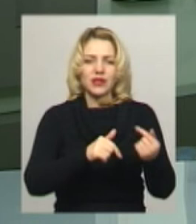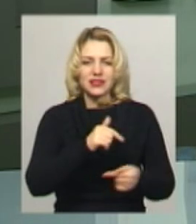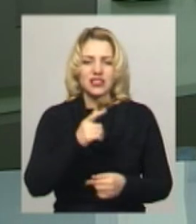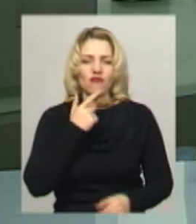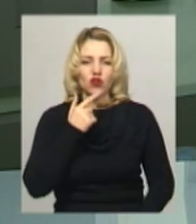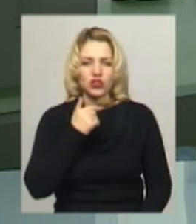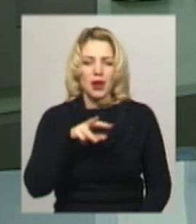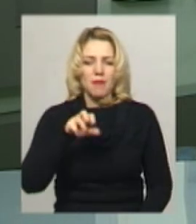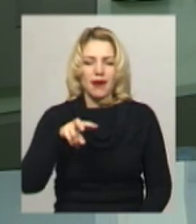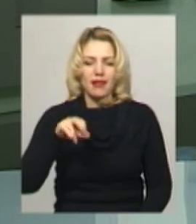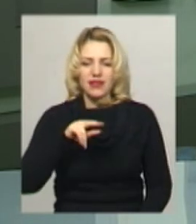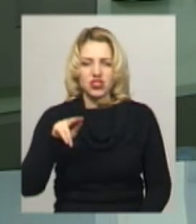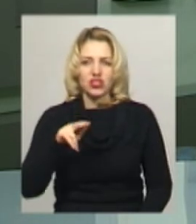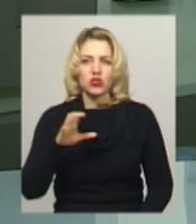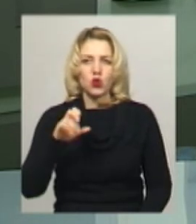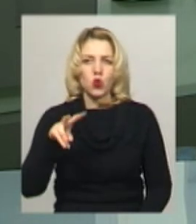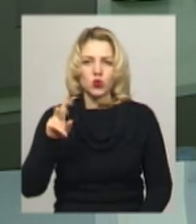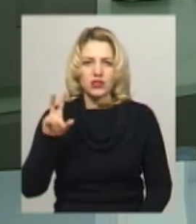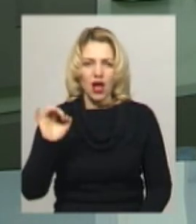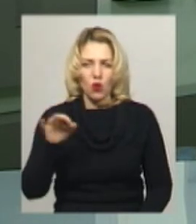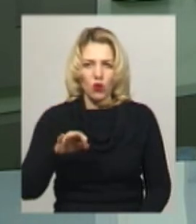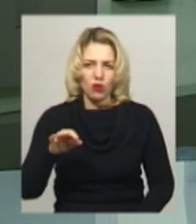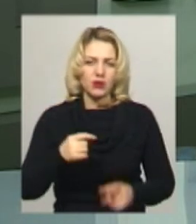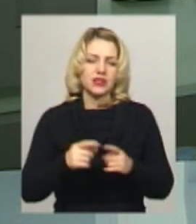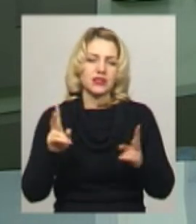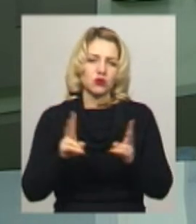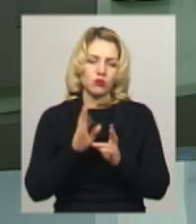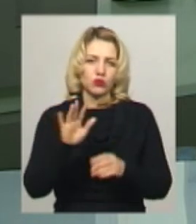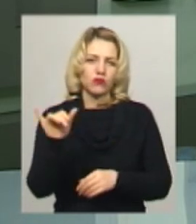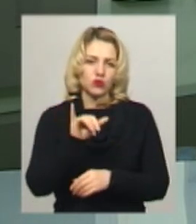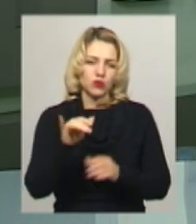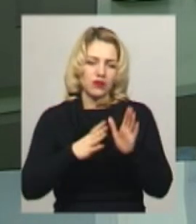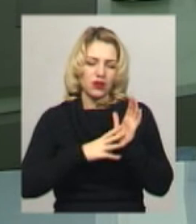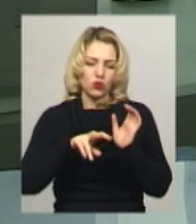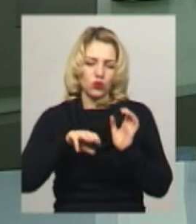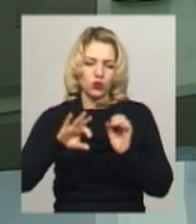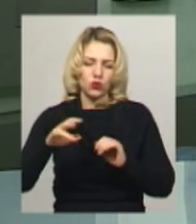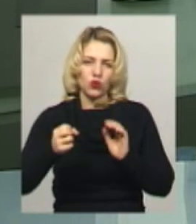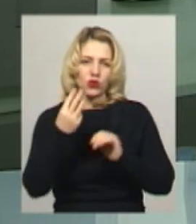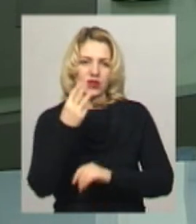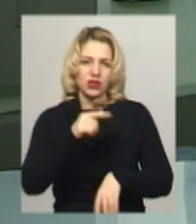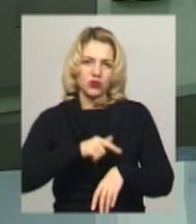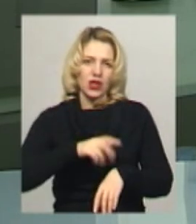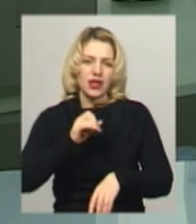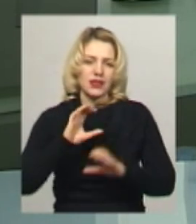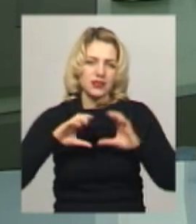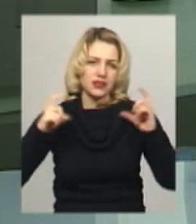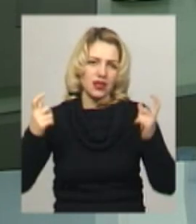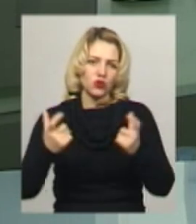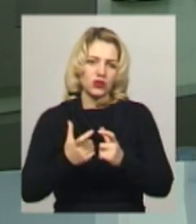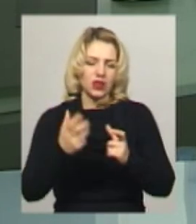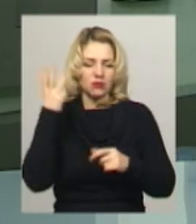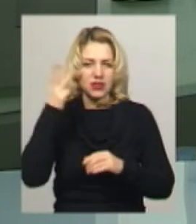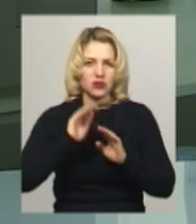області» та «Случ-Старокостянтинова». Зустрічі розпочнуться в суботу 9 лютого о 13-й годині на стадіоні Хмельницької